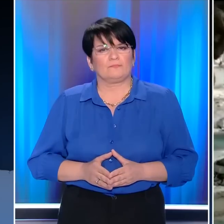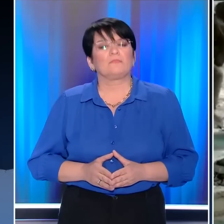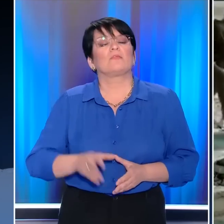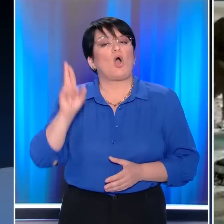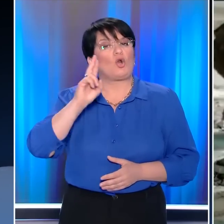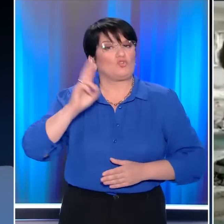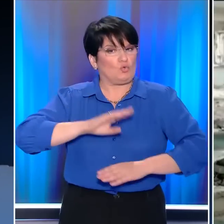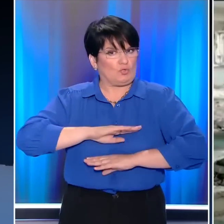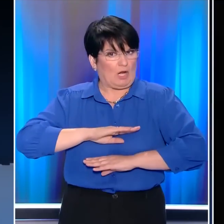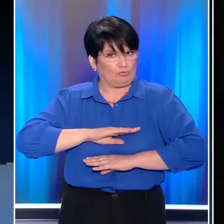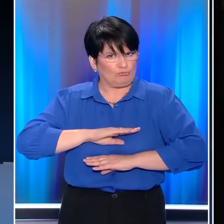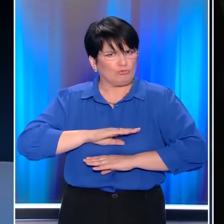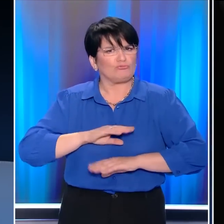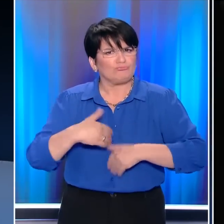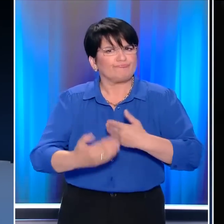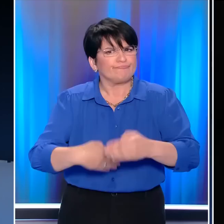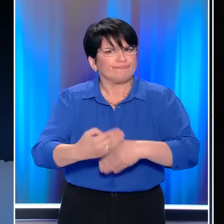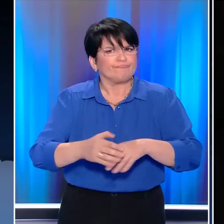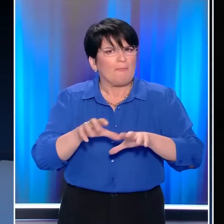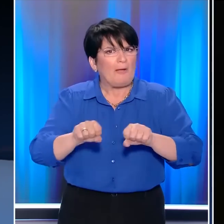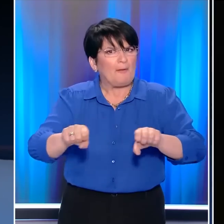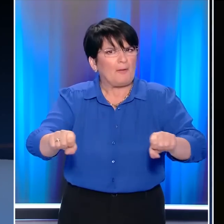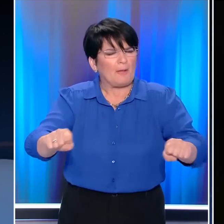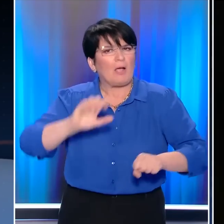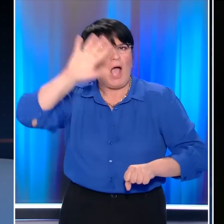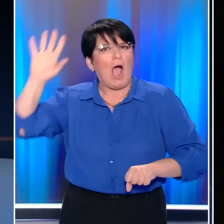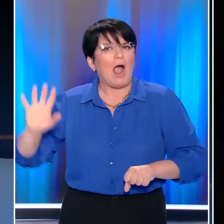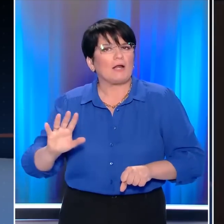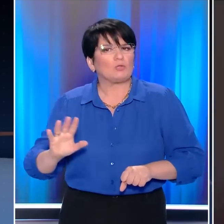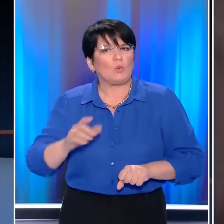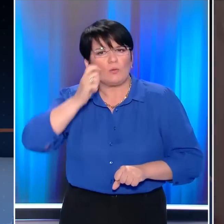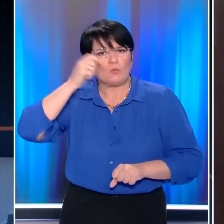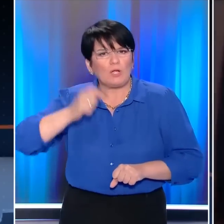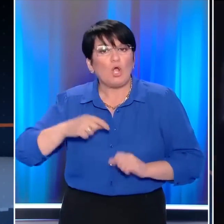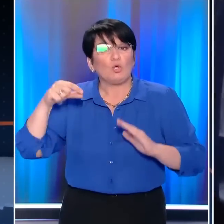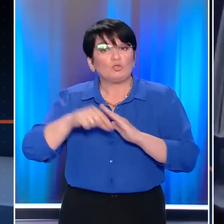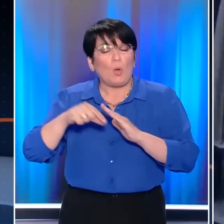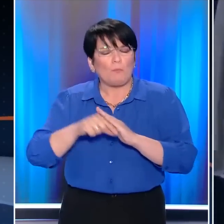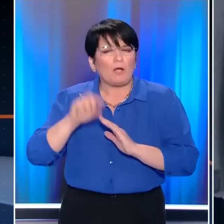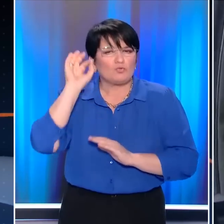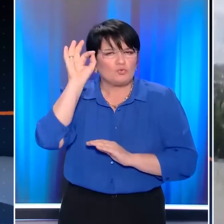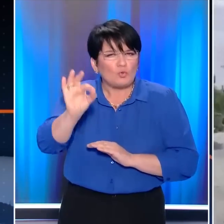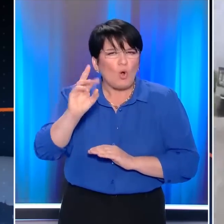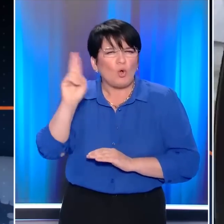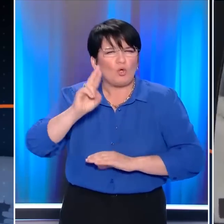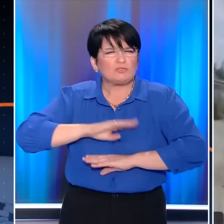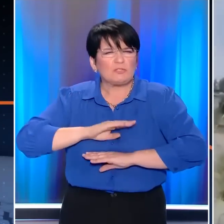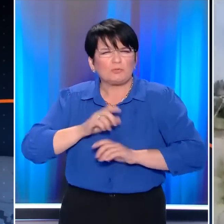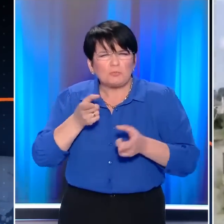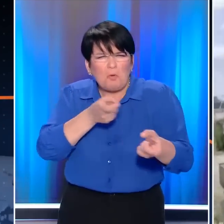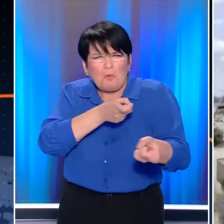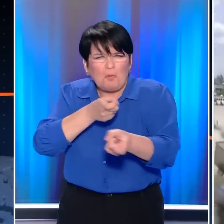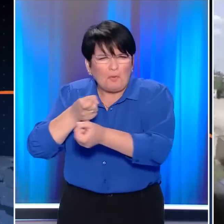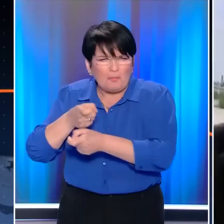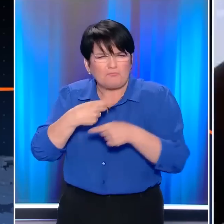Την ίδια ώρα ο Ρωσικός στρατός κερδίζει όλο ένα και περισσότερο έδαφος στην Ανατολική Ουκρανία με το Τον Μπάς να είναι στο στόχαστρο των Ρωσικών επιχειρήσεων.